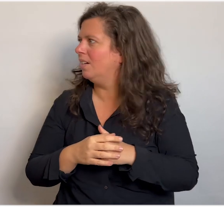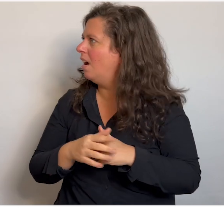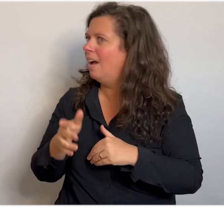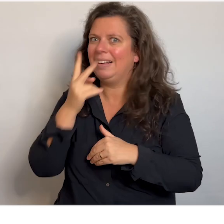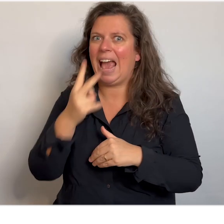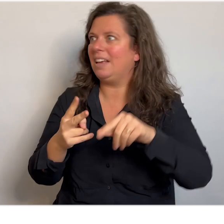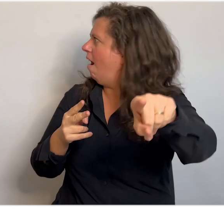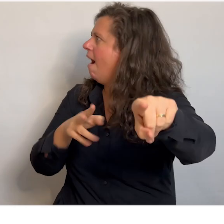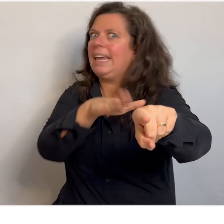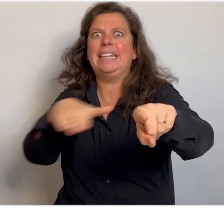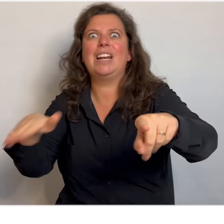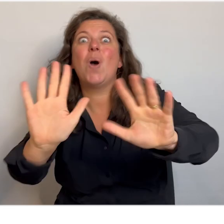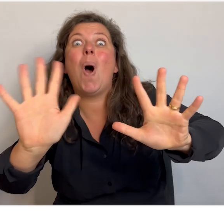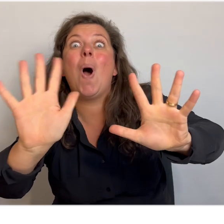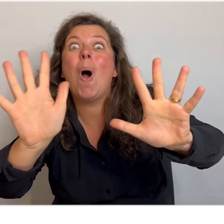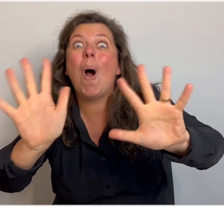kets zijn er. Hoi kets.